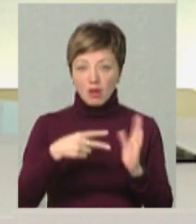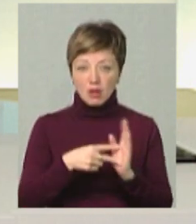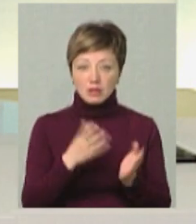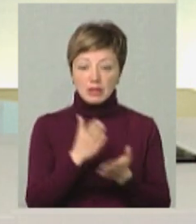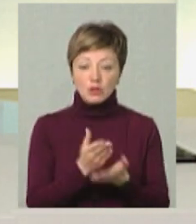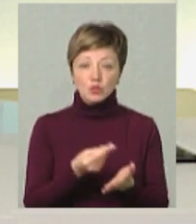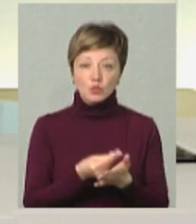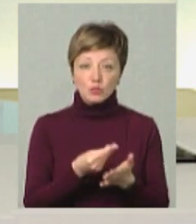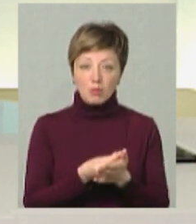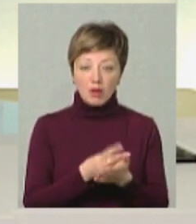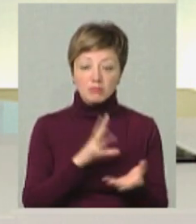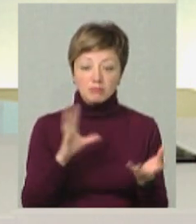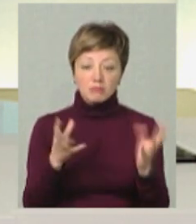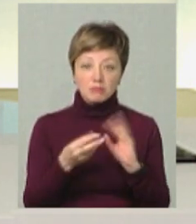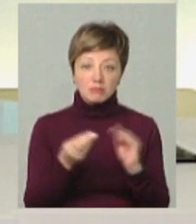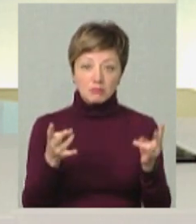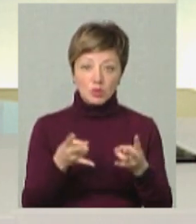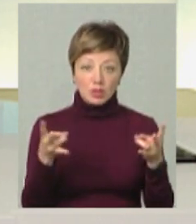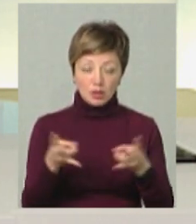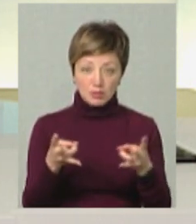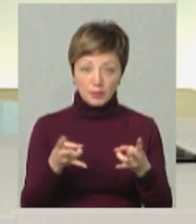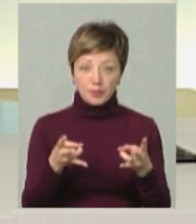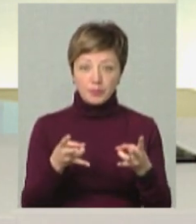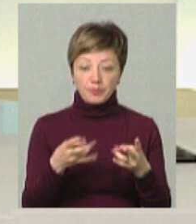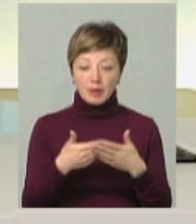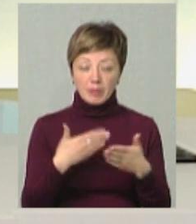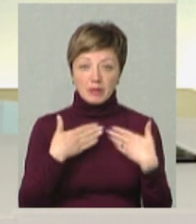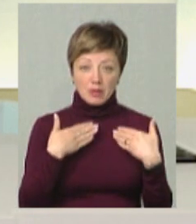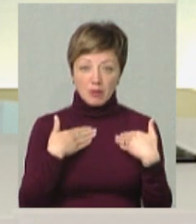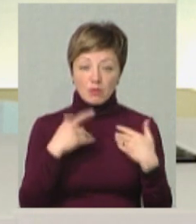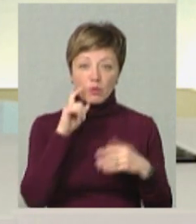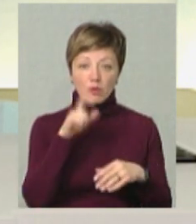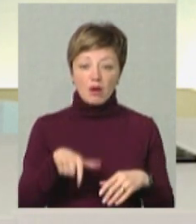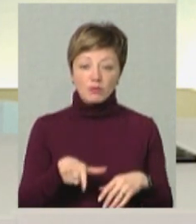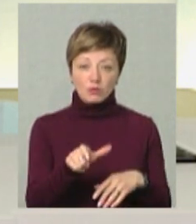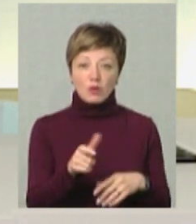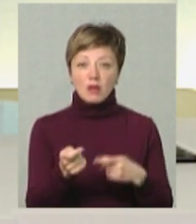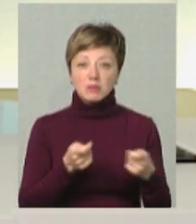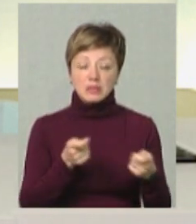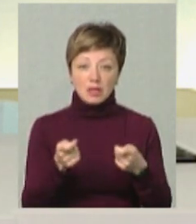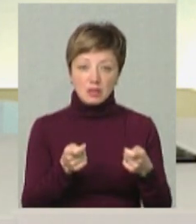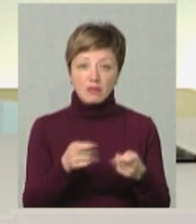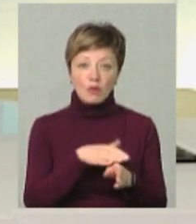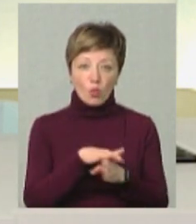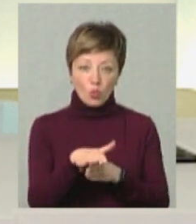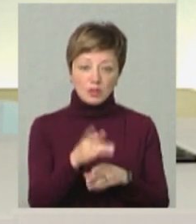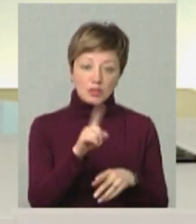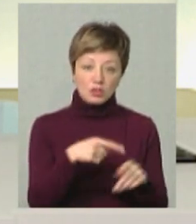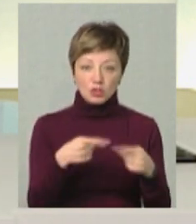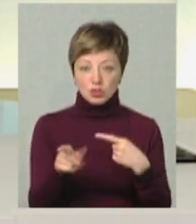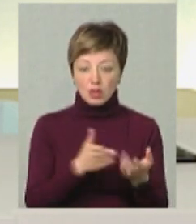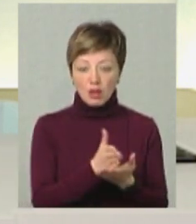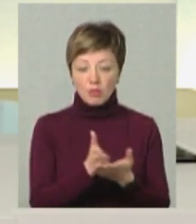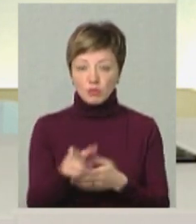є певна сума, і ми вже, виходячи з тих потреб, які ставляться перед нами, якби, Украфтодором, військово-цивільною адміністрацією, ми виконуємо на тих чи інших